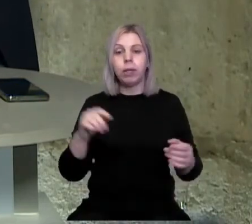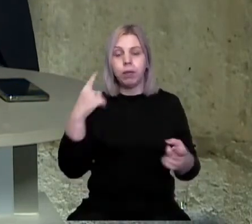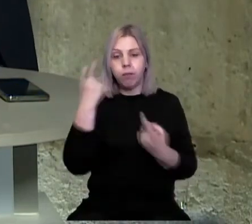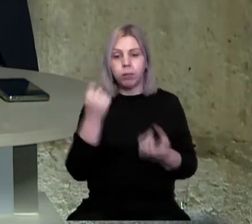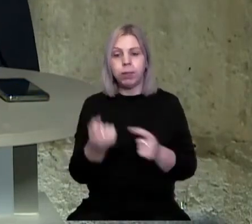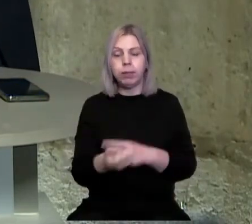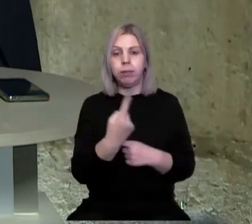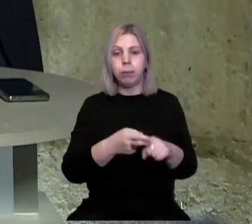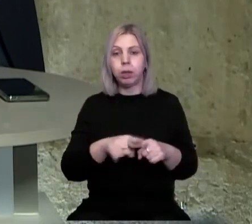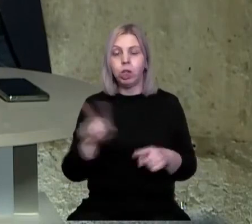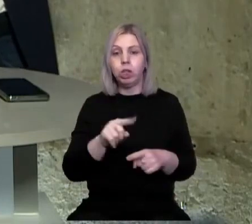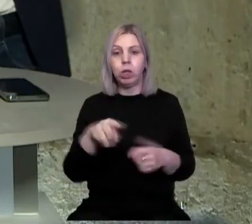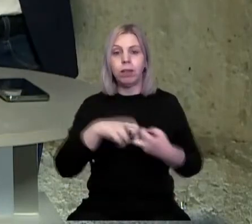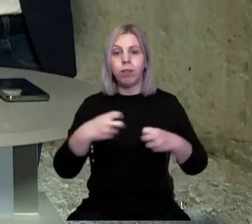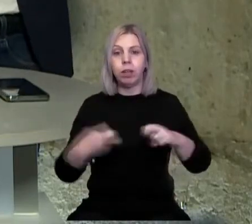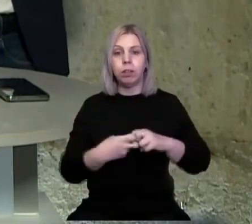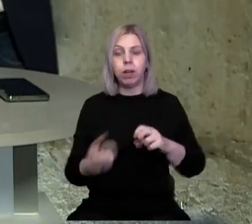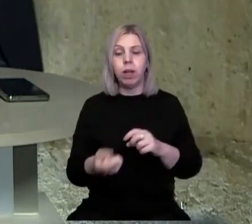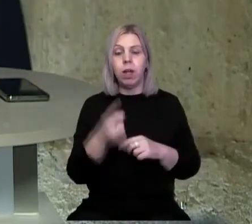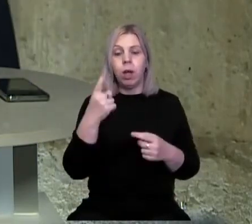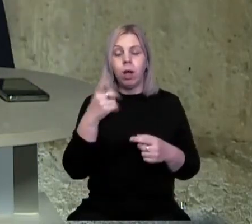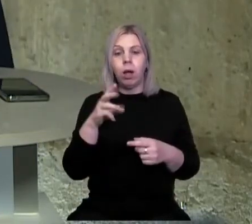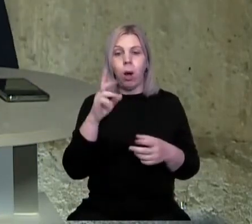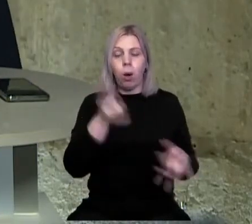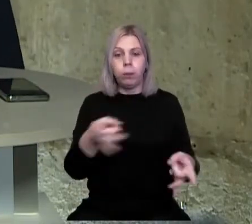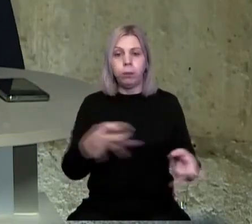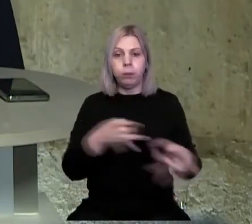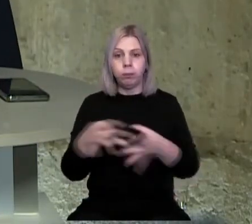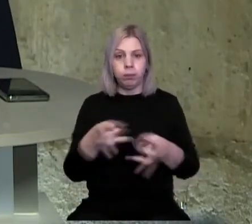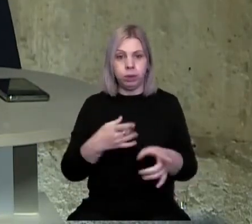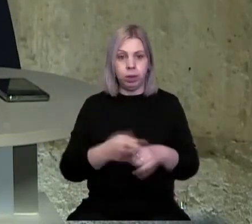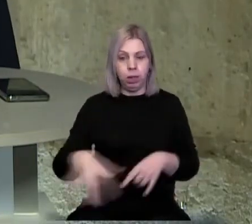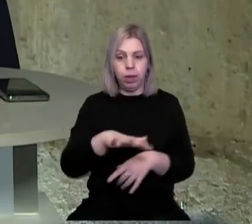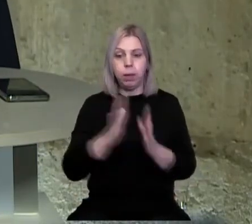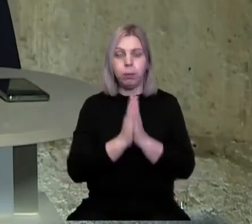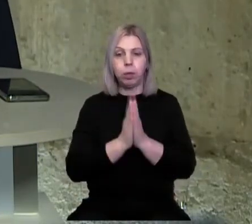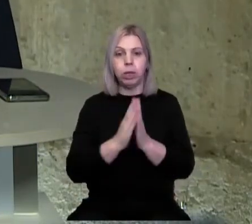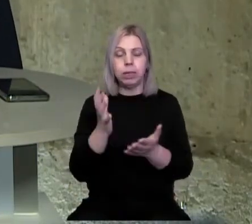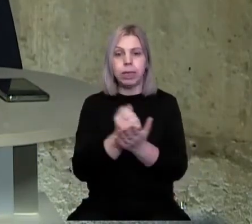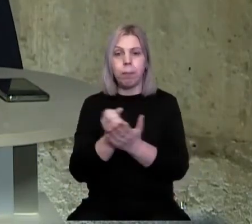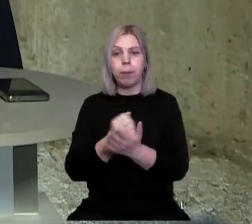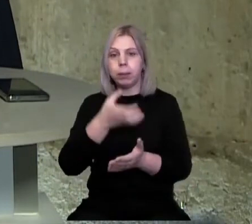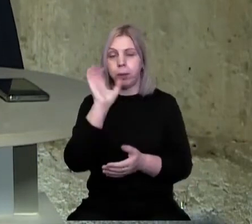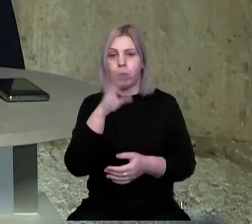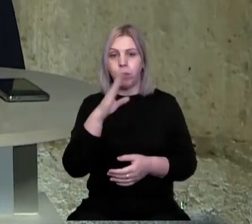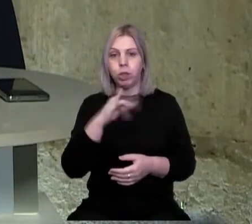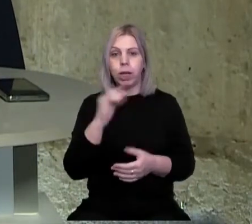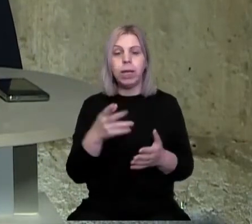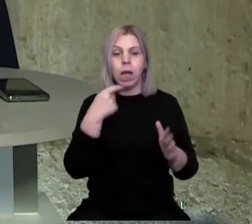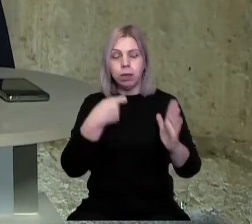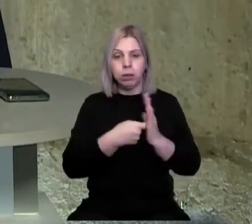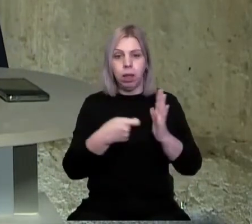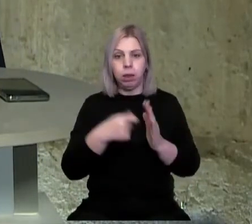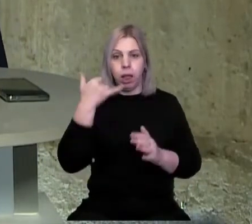з'явилася про те, що мер Івана Франківська заявив, що ворог обстрілює цивільну інфраструктуру та закликав зробити запаси питної води і зарядити